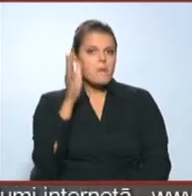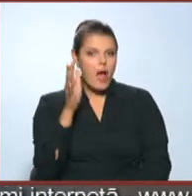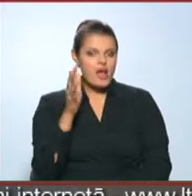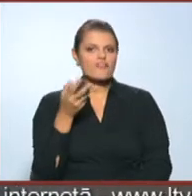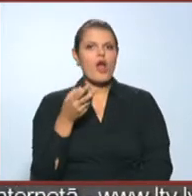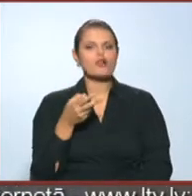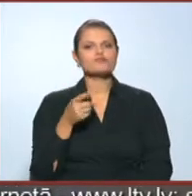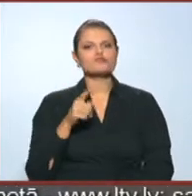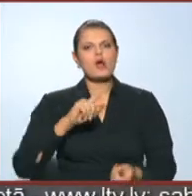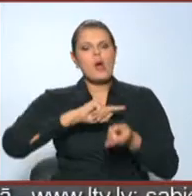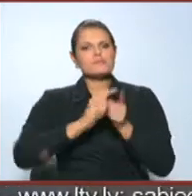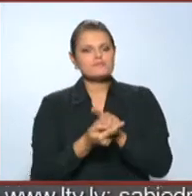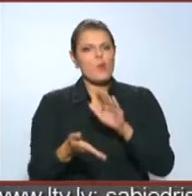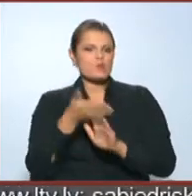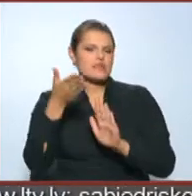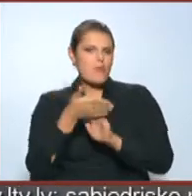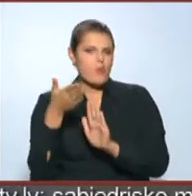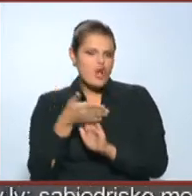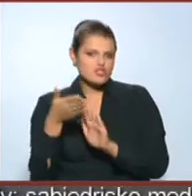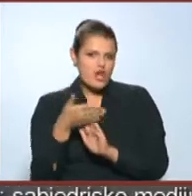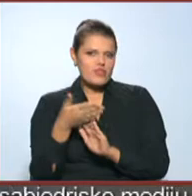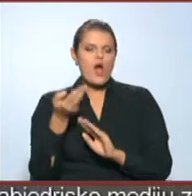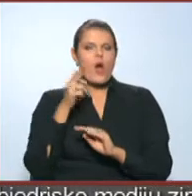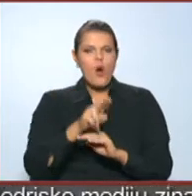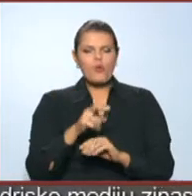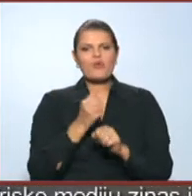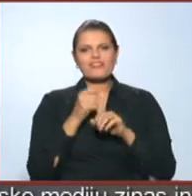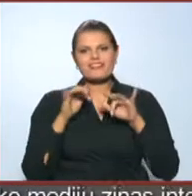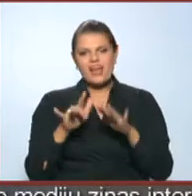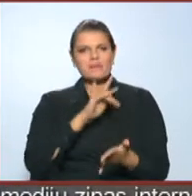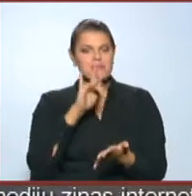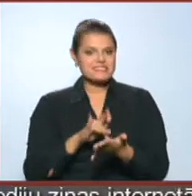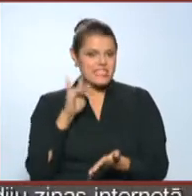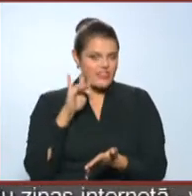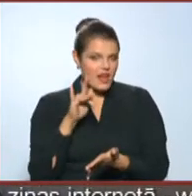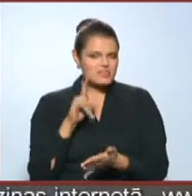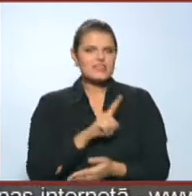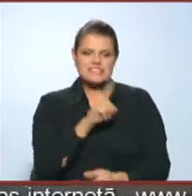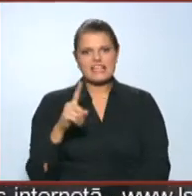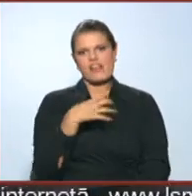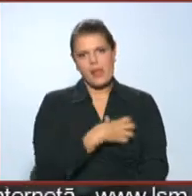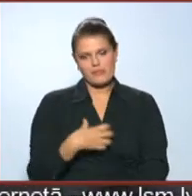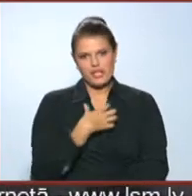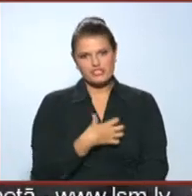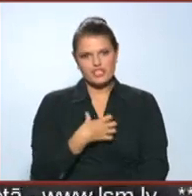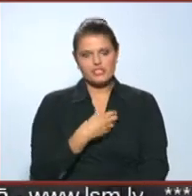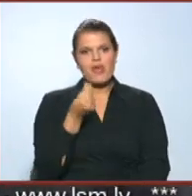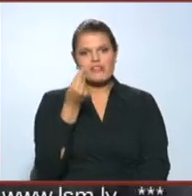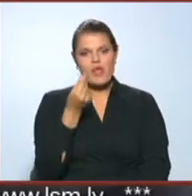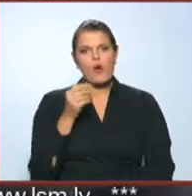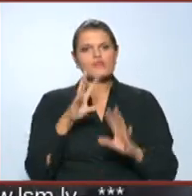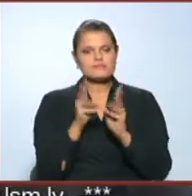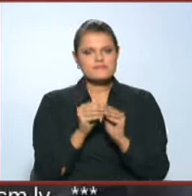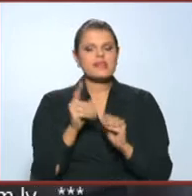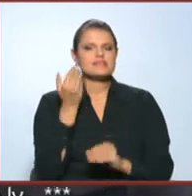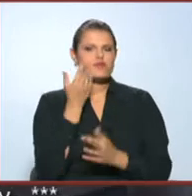optimizācija vai reorganizācija un funkciju centralizācija ir nepieciešama. Naudas izteiksmē